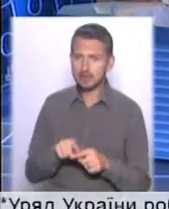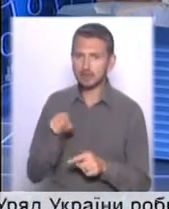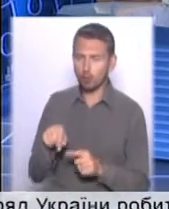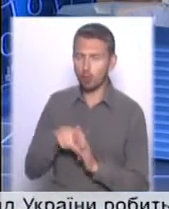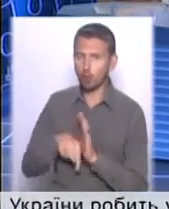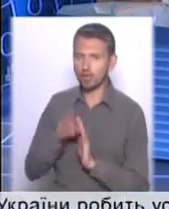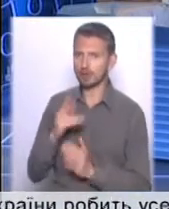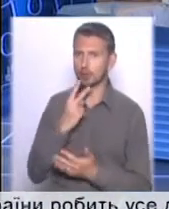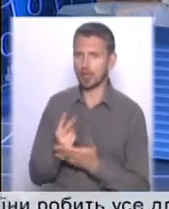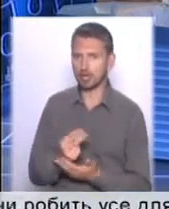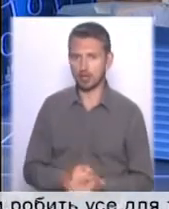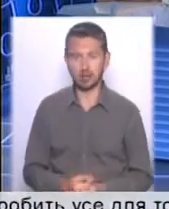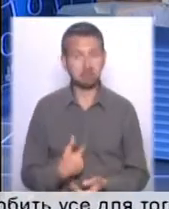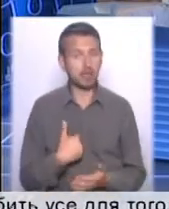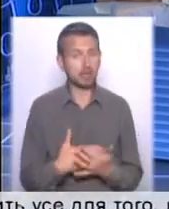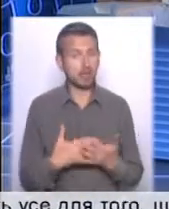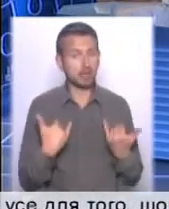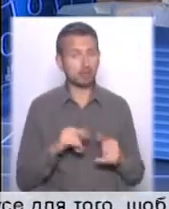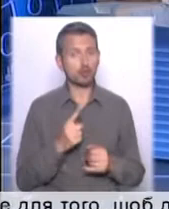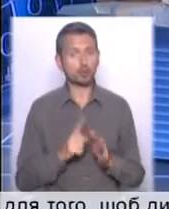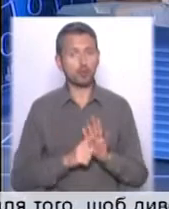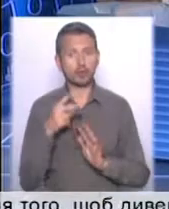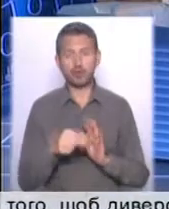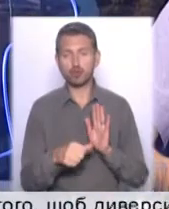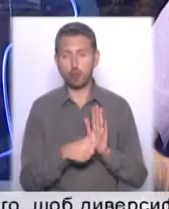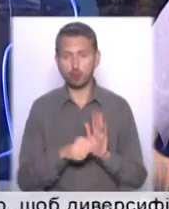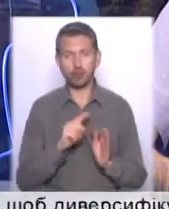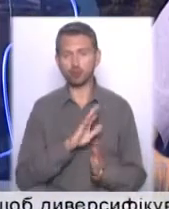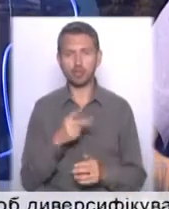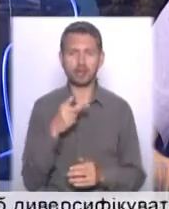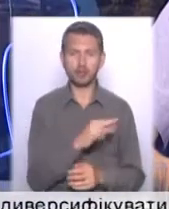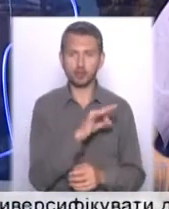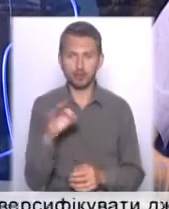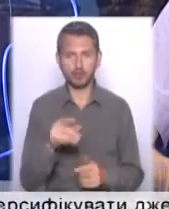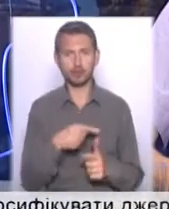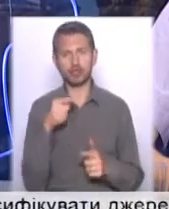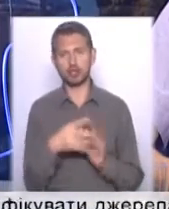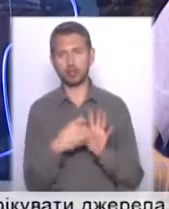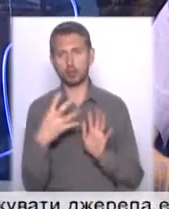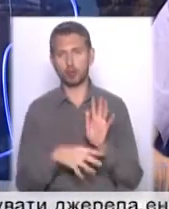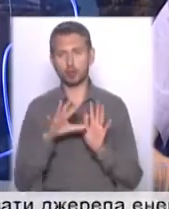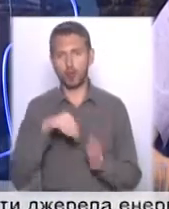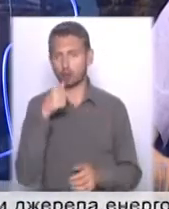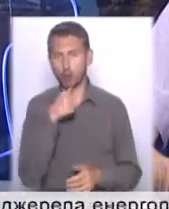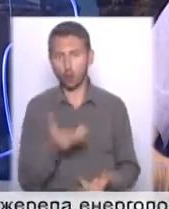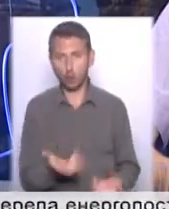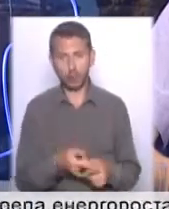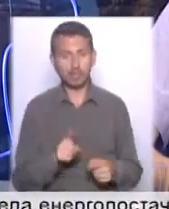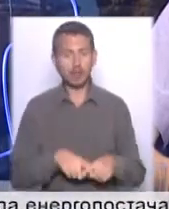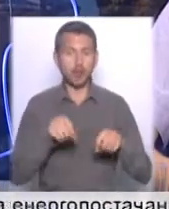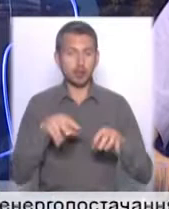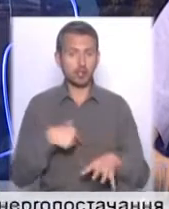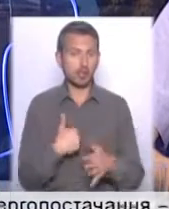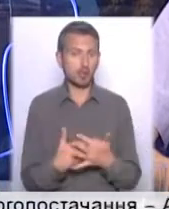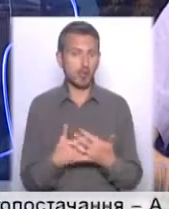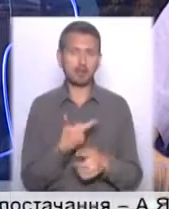виглядати? Мені взагалі видається дивною, а чому з 2006-го, а чому не з 2000-го чи 1995-го, правда? Це рішення, мені здається,